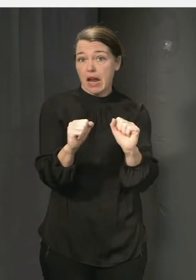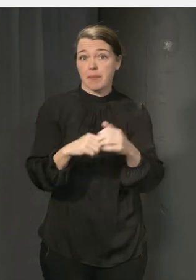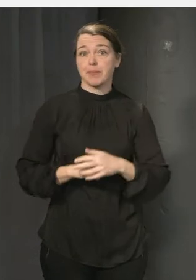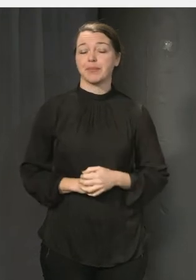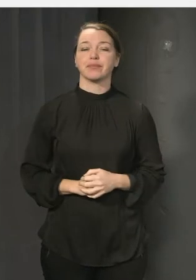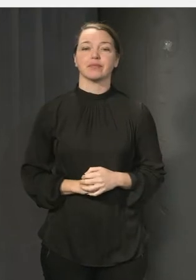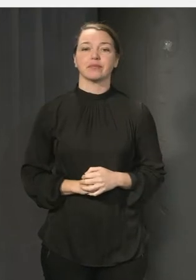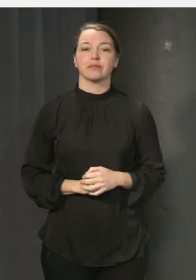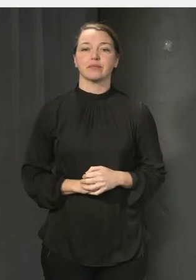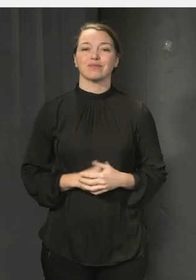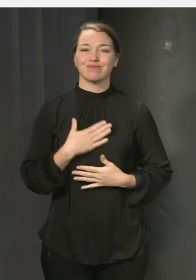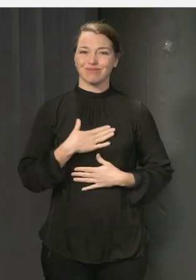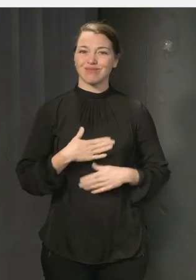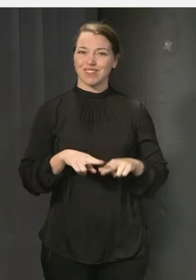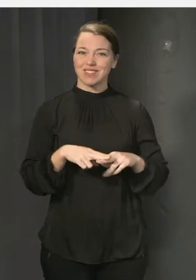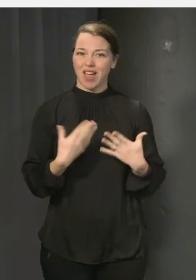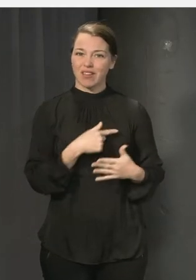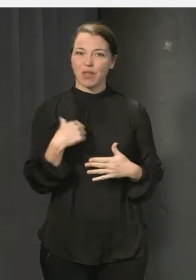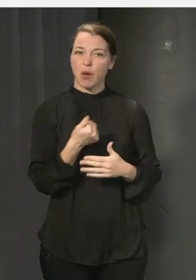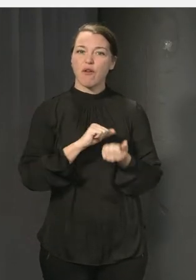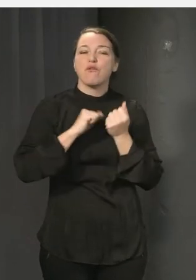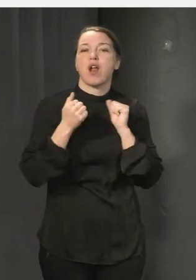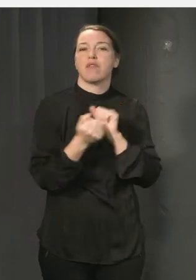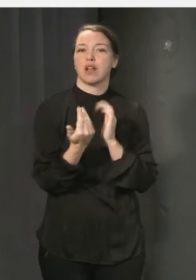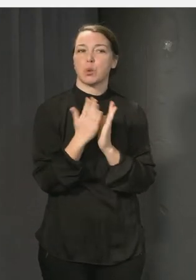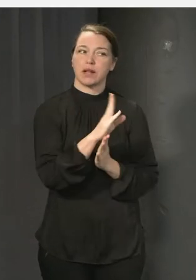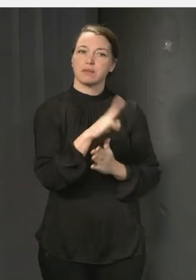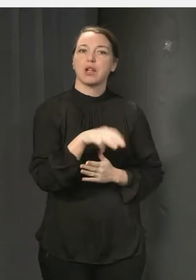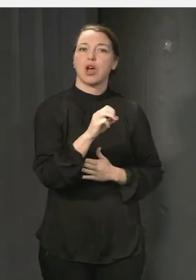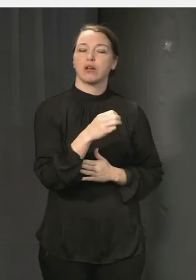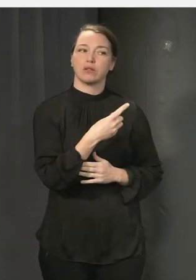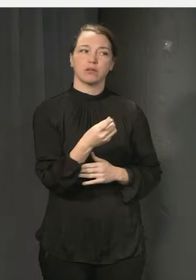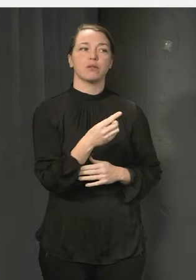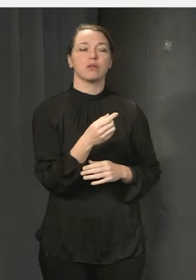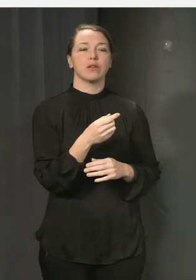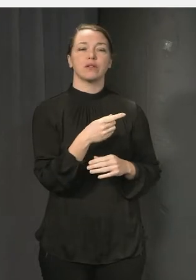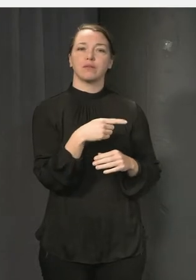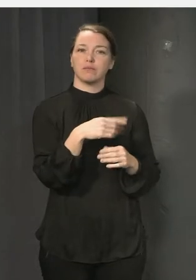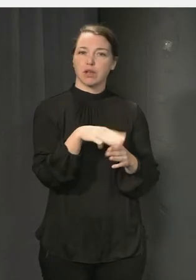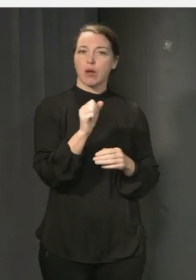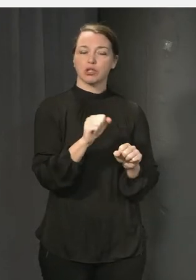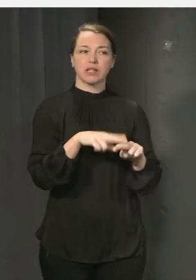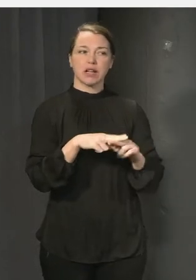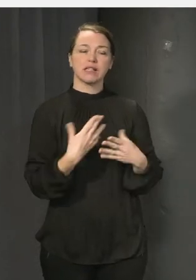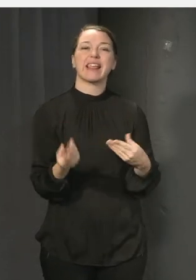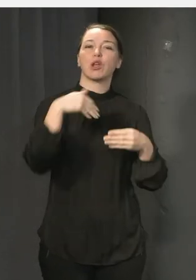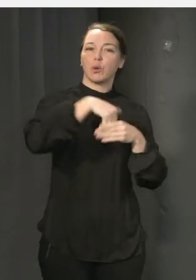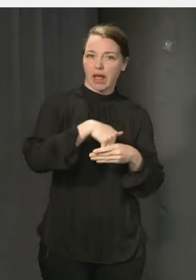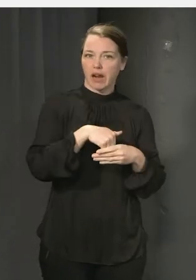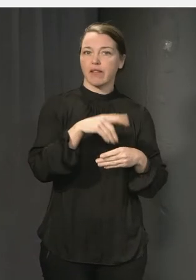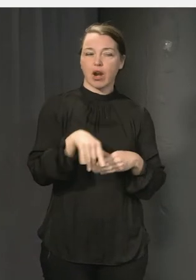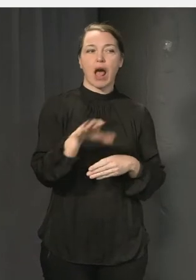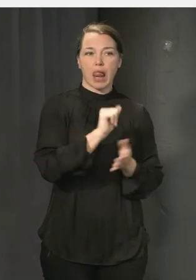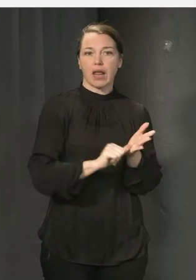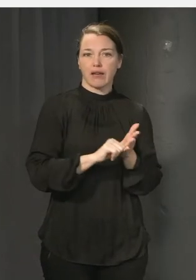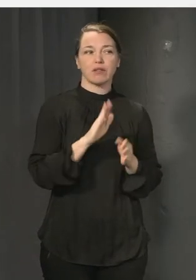Känslan är att vi måste förändra skolans miljöer. De måste vara inkluderande och kunna ta emot alla med sina olika behov.